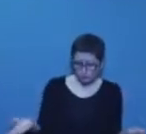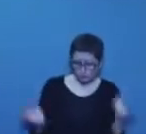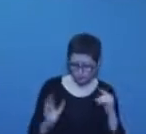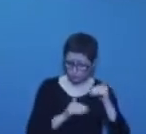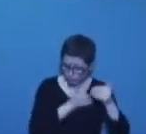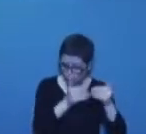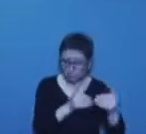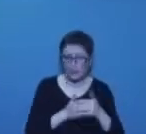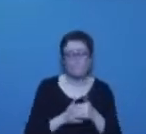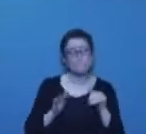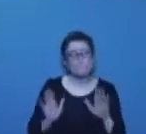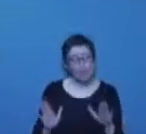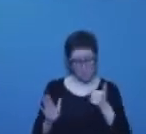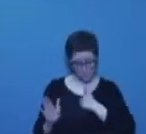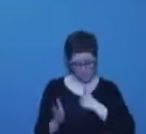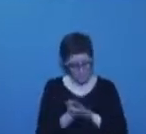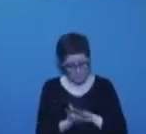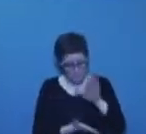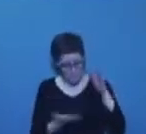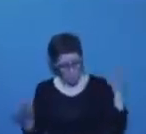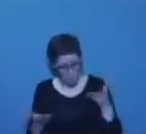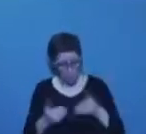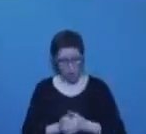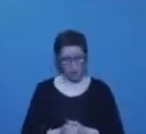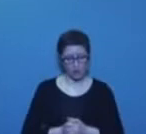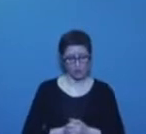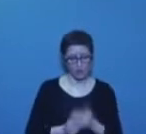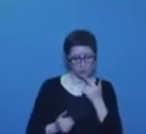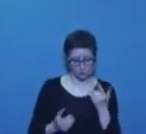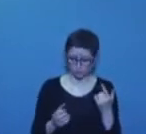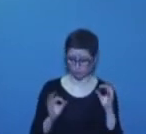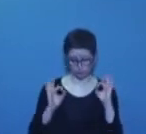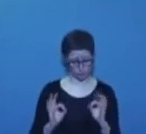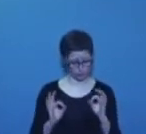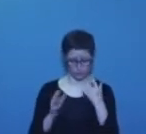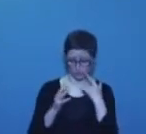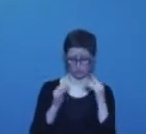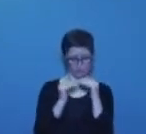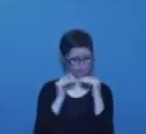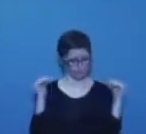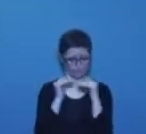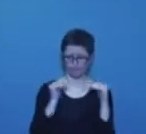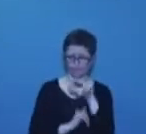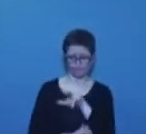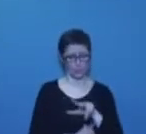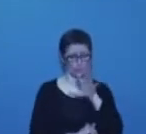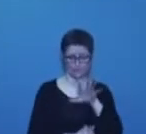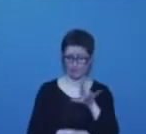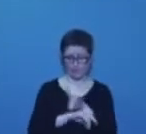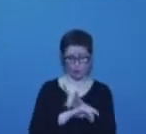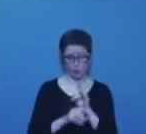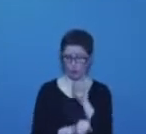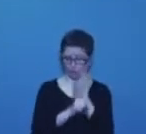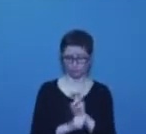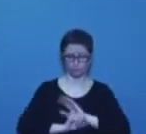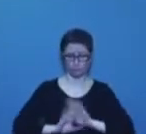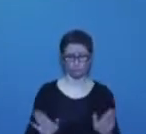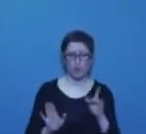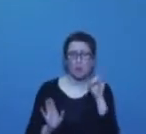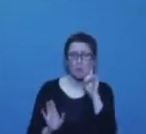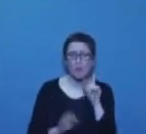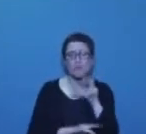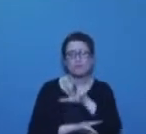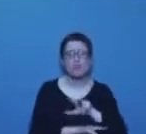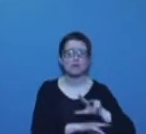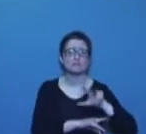Mais ce à quoi je m'engage, c'est de venir aux 35 heures. Parce que les 35 heures, c'est la période où